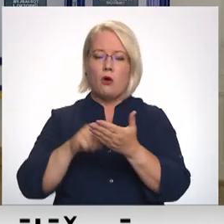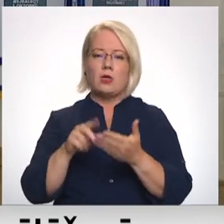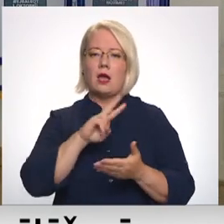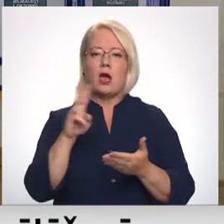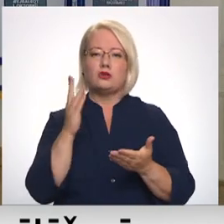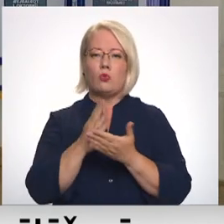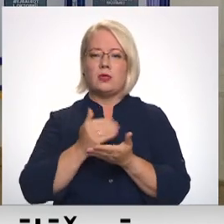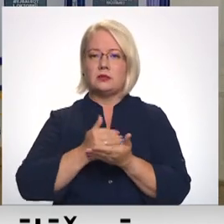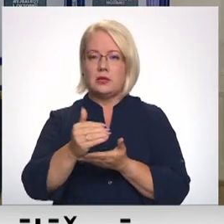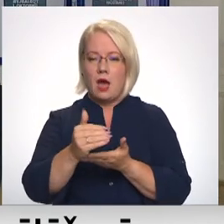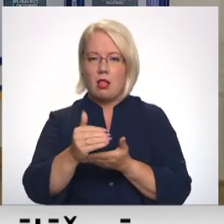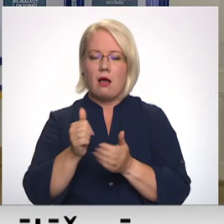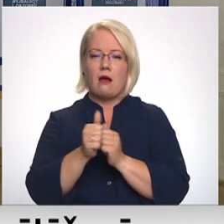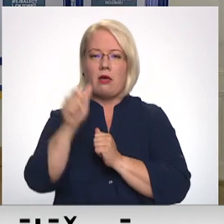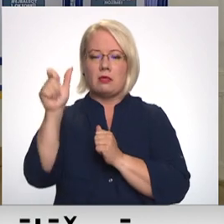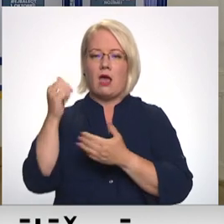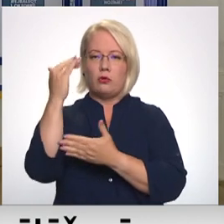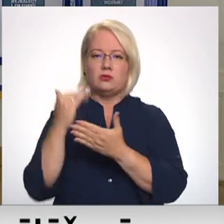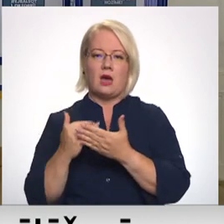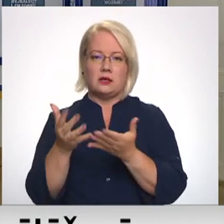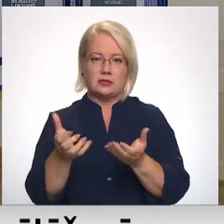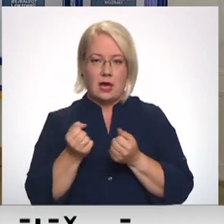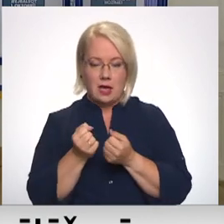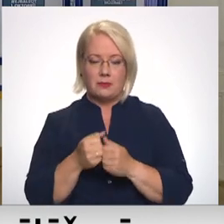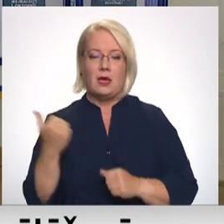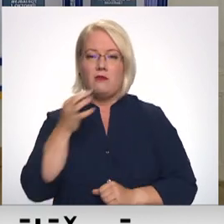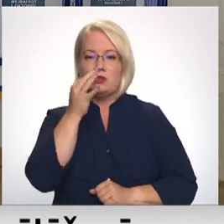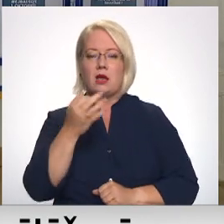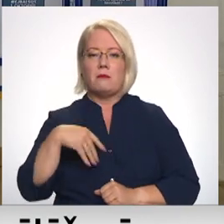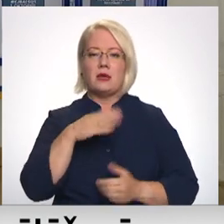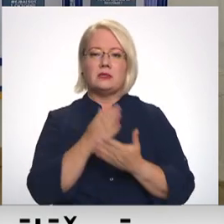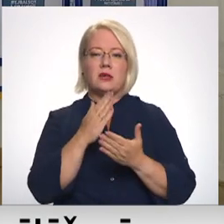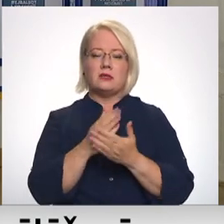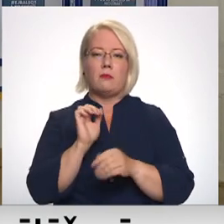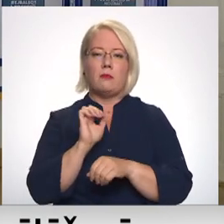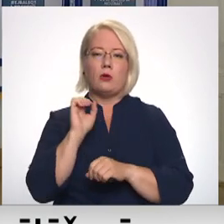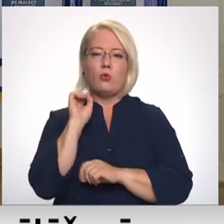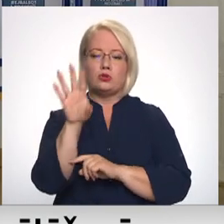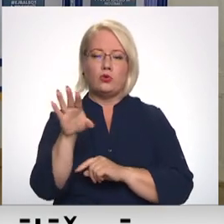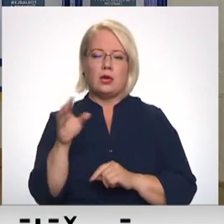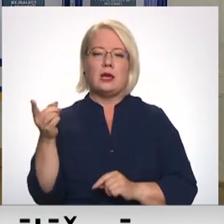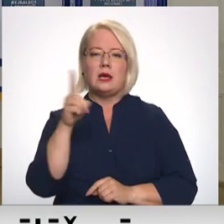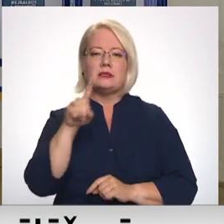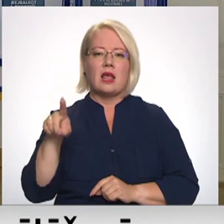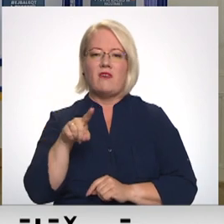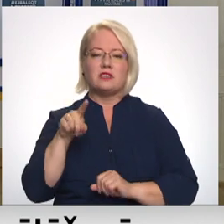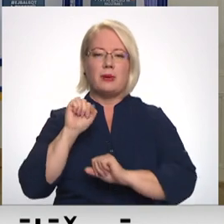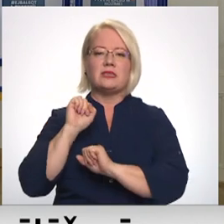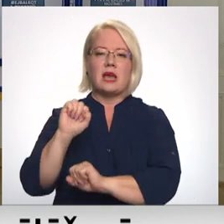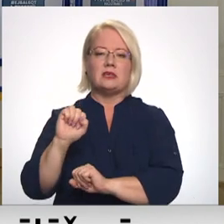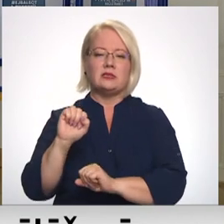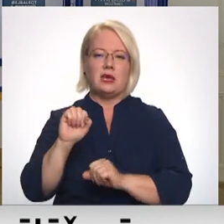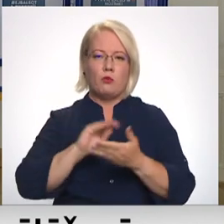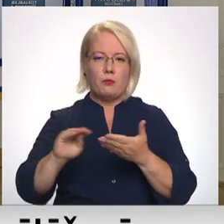saņemti? Kandātu sarakstis saņemti. Mēs esam nosūtījuši satvērtums aizsarcības birojā, Pils unīgas migrācijas lietu pārvaldē